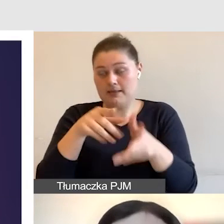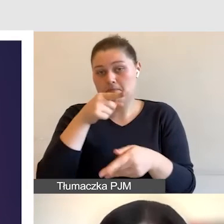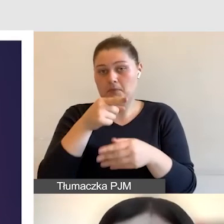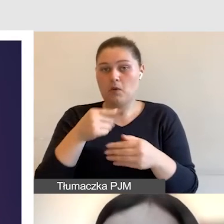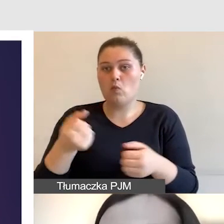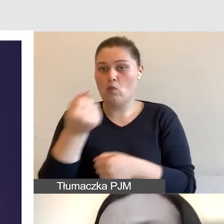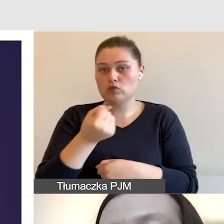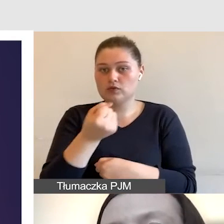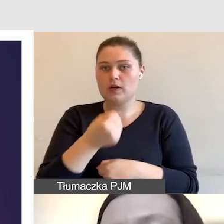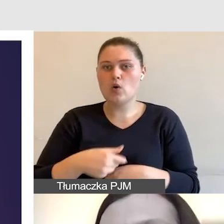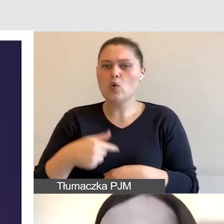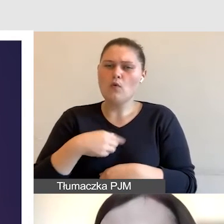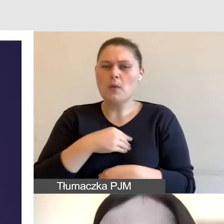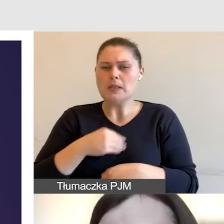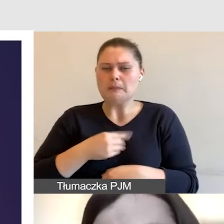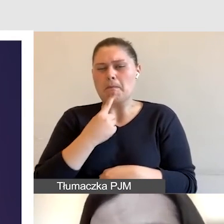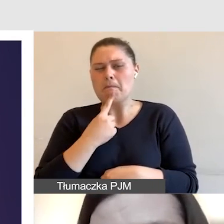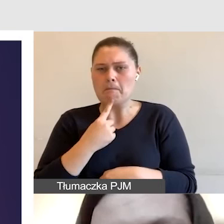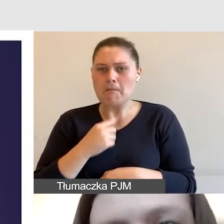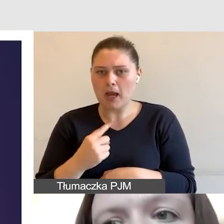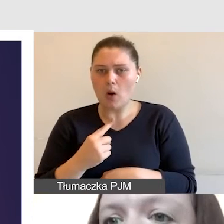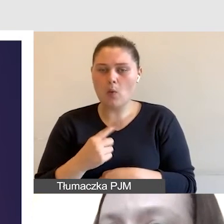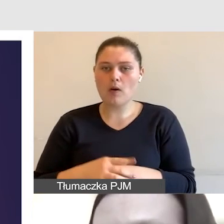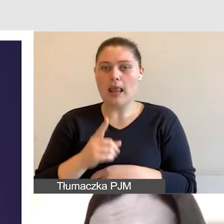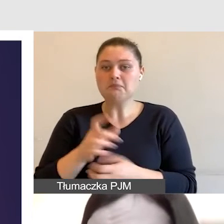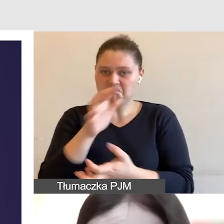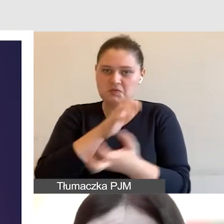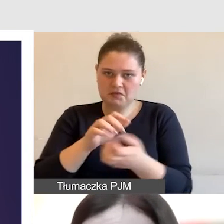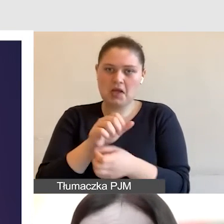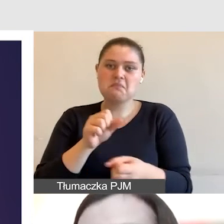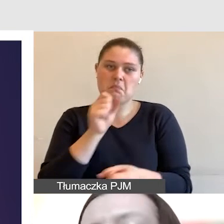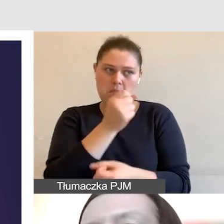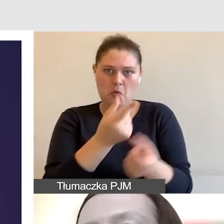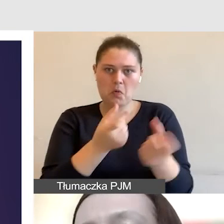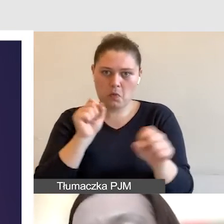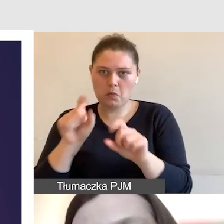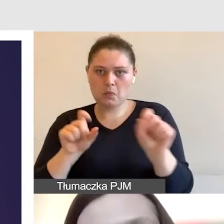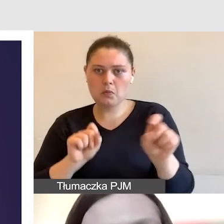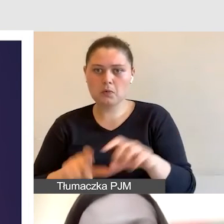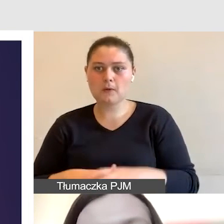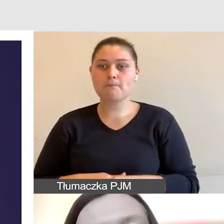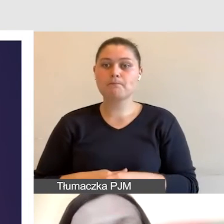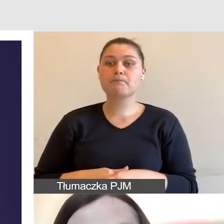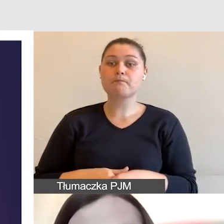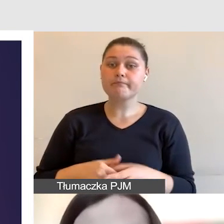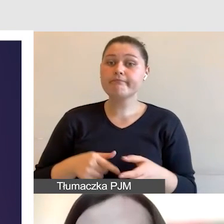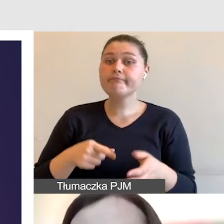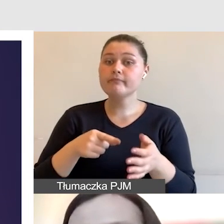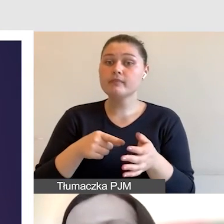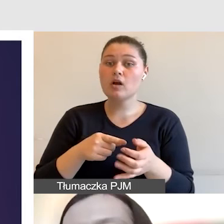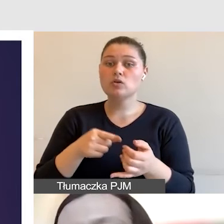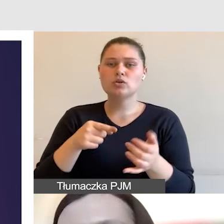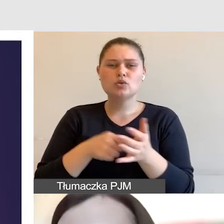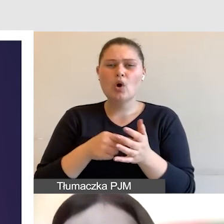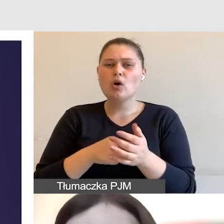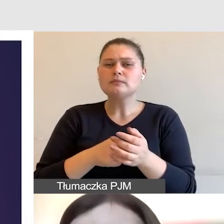jest opcja automatycznych napisów, które nie są doskonałe, ale w sytuacjach, gdy nie ma możliwości